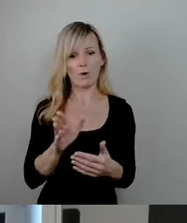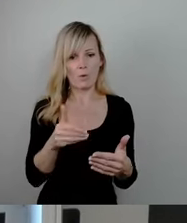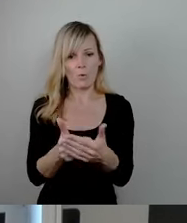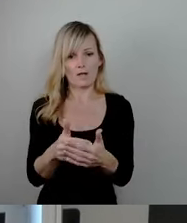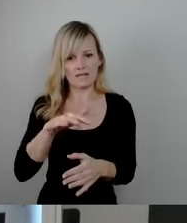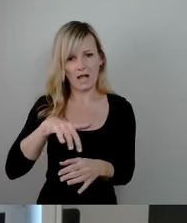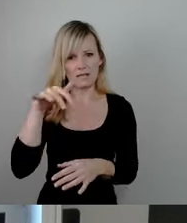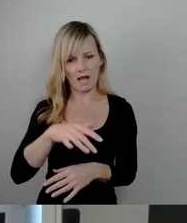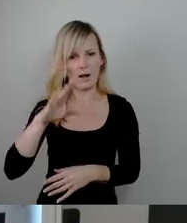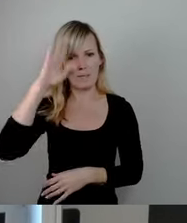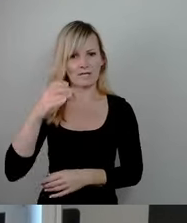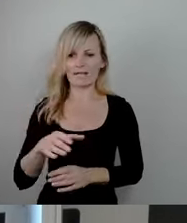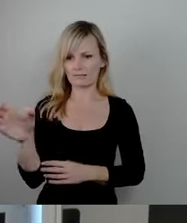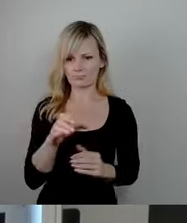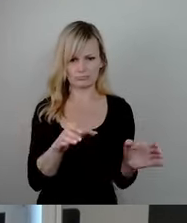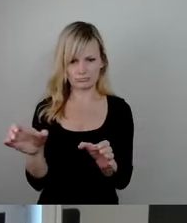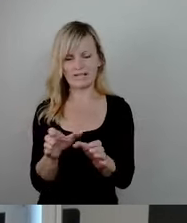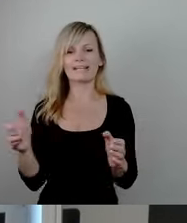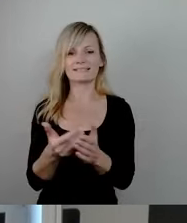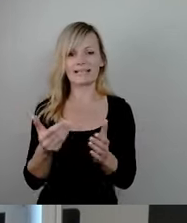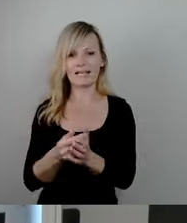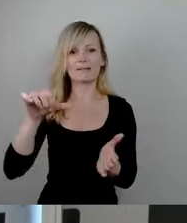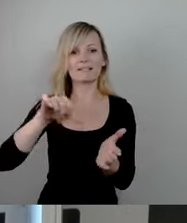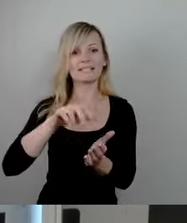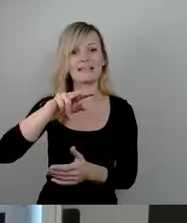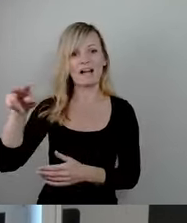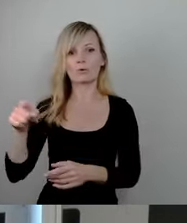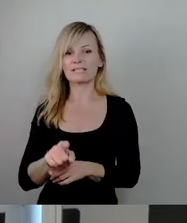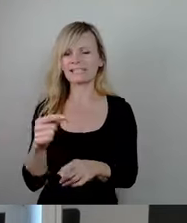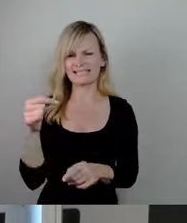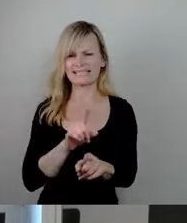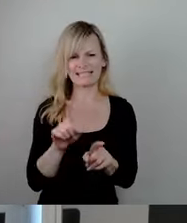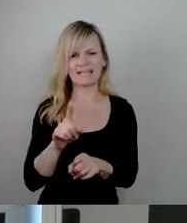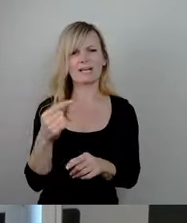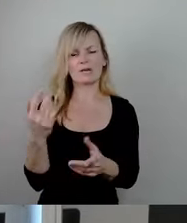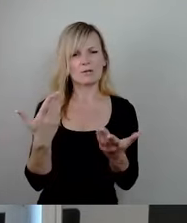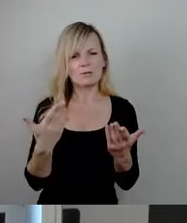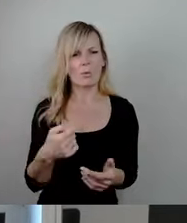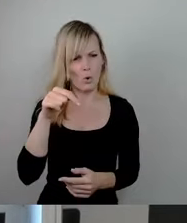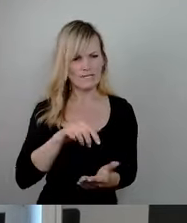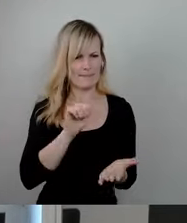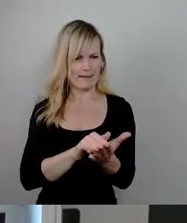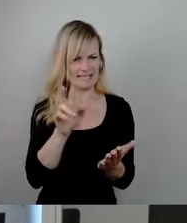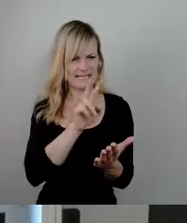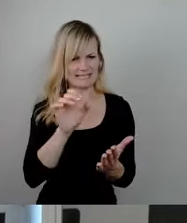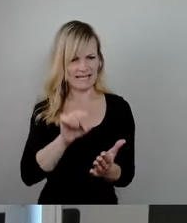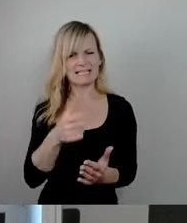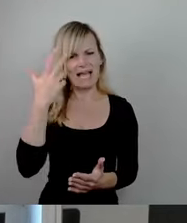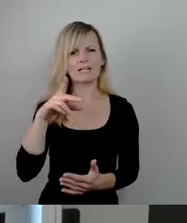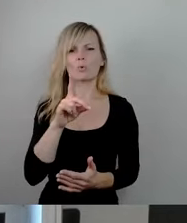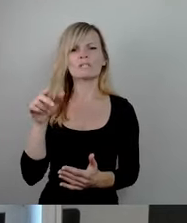Deshalb soll die Citywache auch Citywache heißen und nicht, wie der Herr Dohnheiser heute, man konnte es in der Presse ja lesen, vorgeschlagen hat,